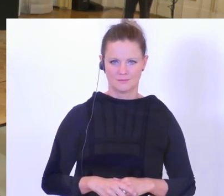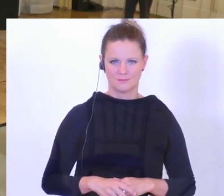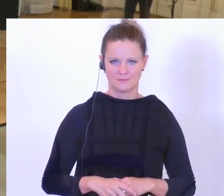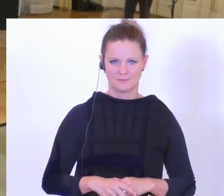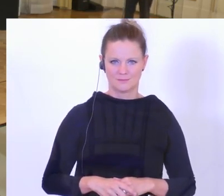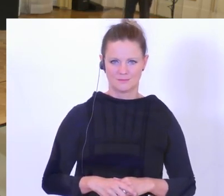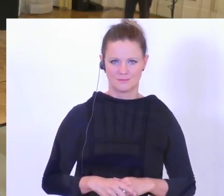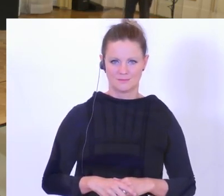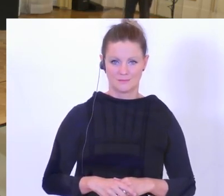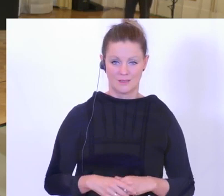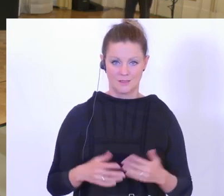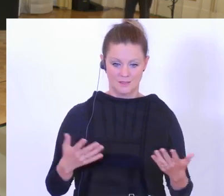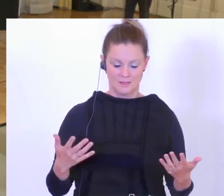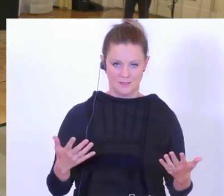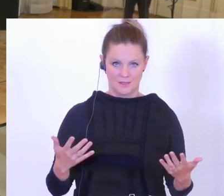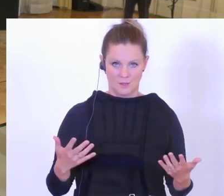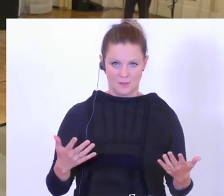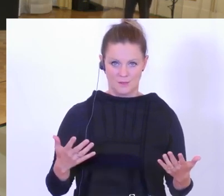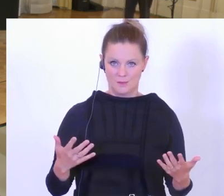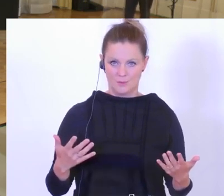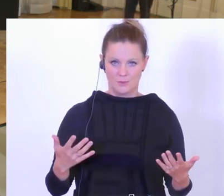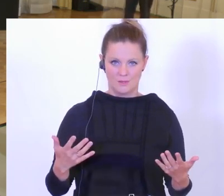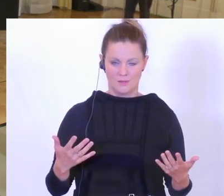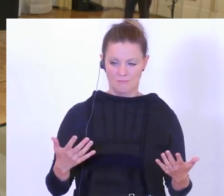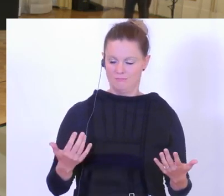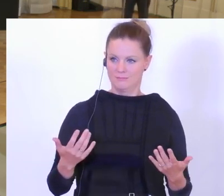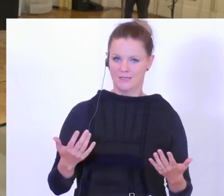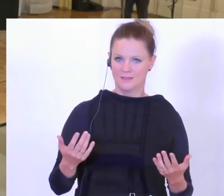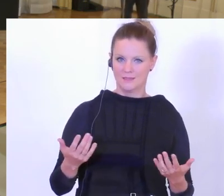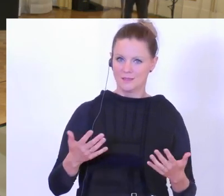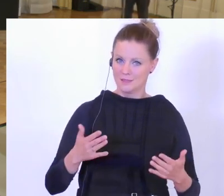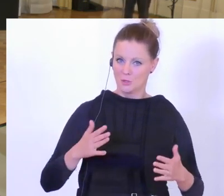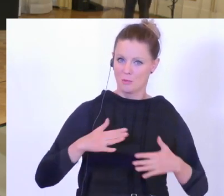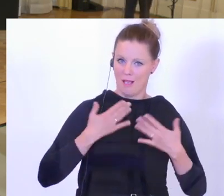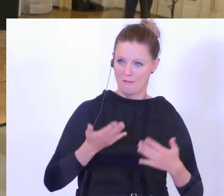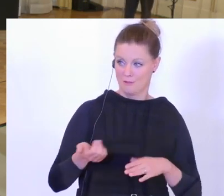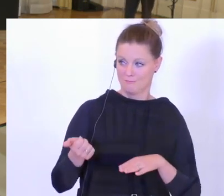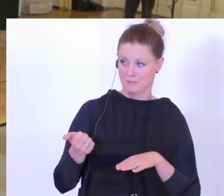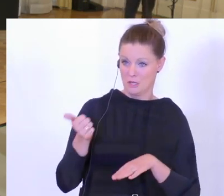Ich bin jetzt wirklich etwas überrascht, Chef.